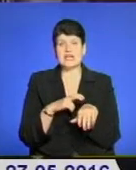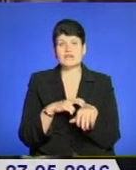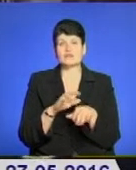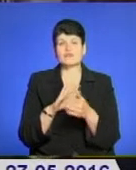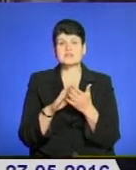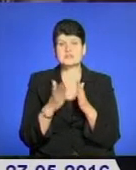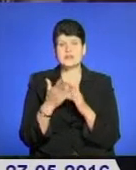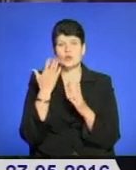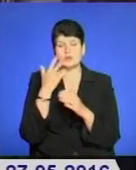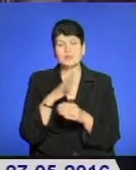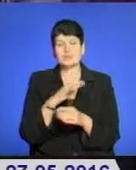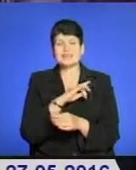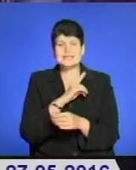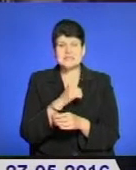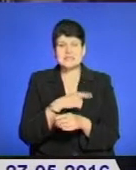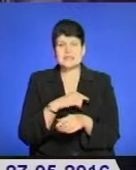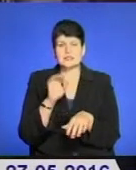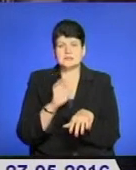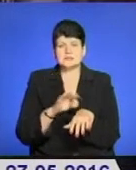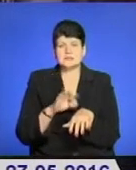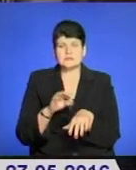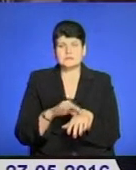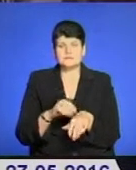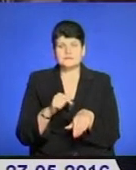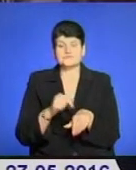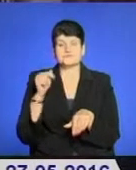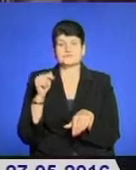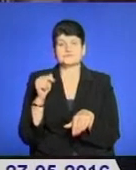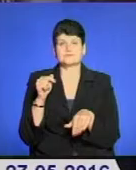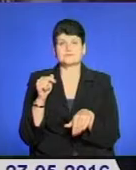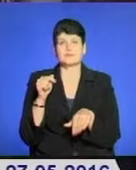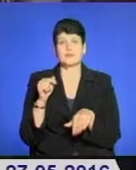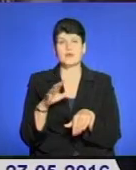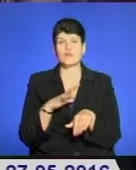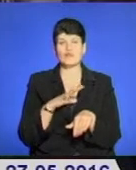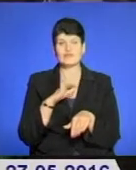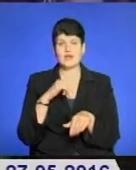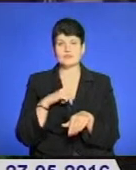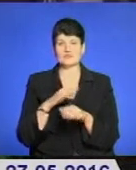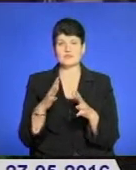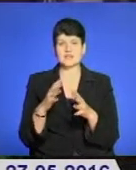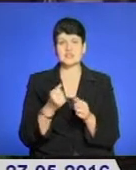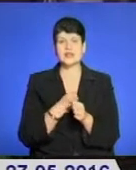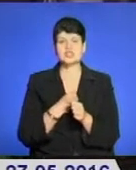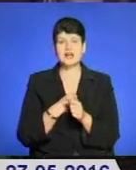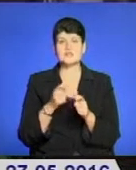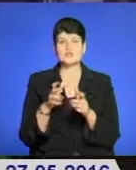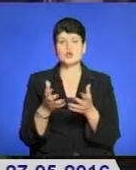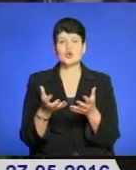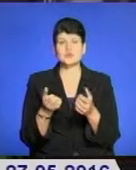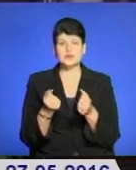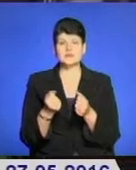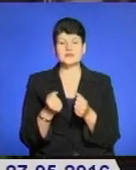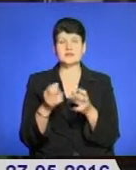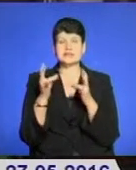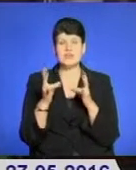коли в нього були сильні больові відчуття і він, скажімо так, був не в собі трошки. На жаль, від отриманих травм 2-ї